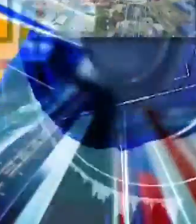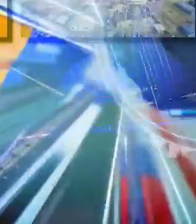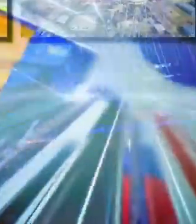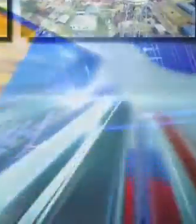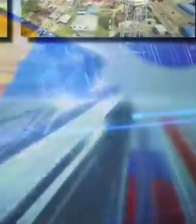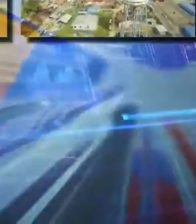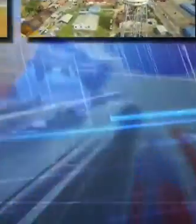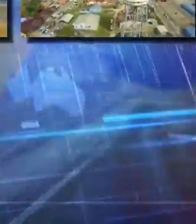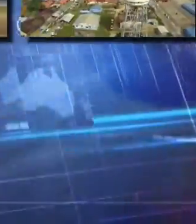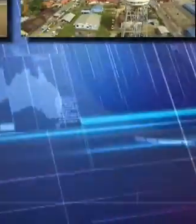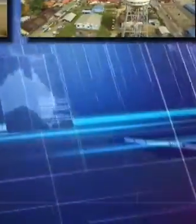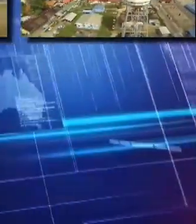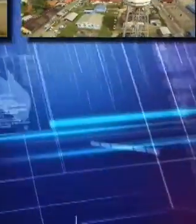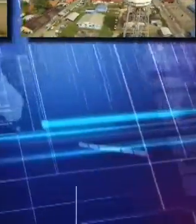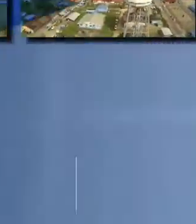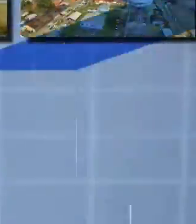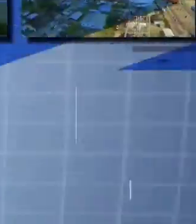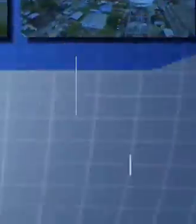Muziek